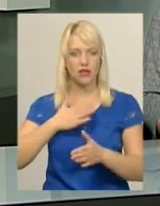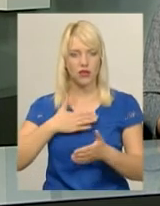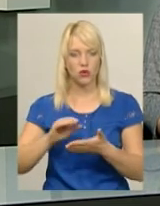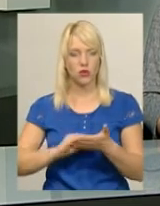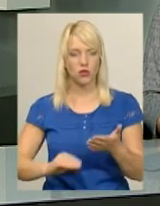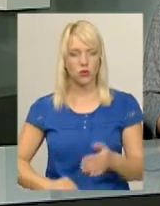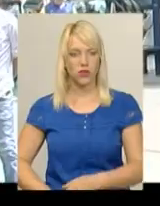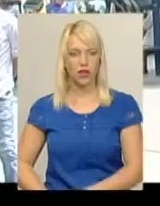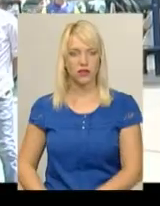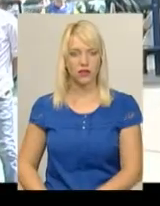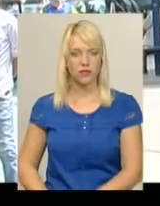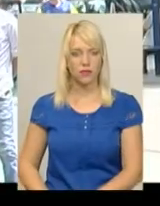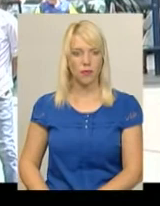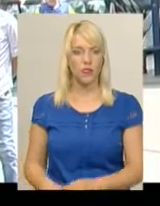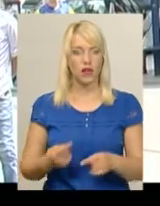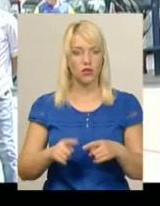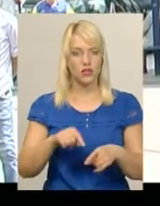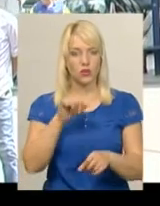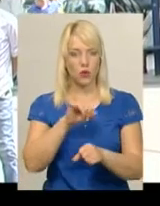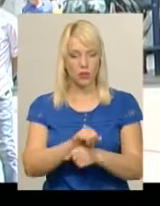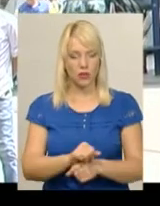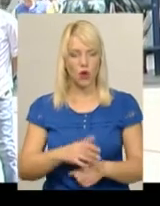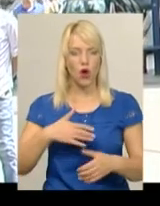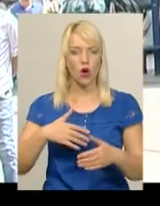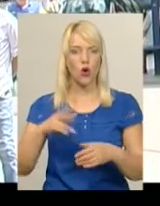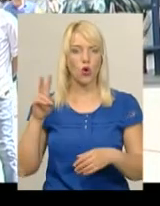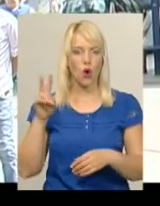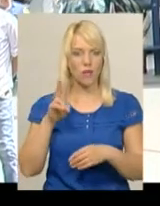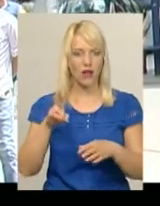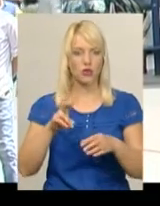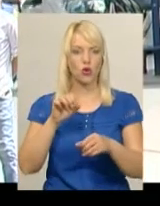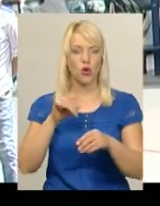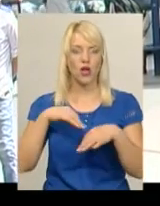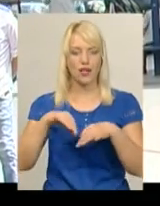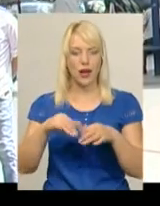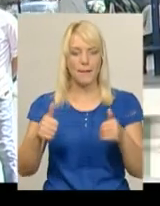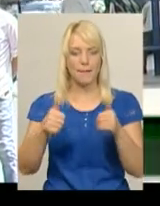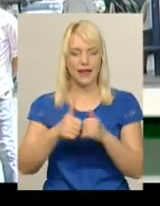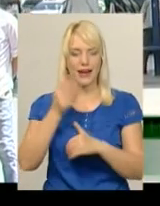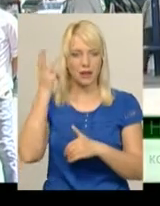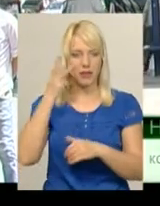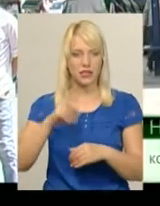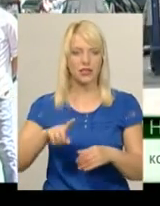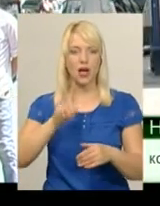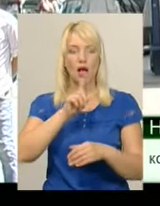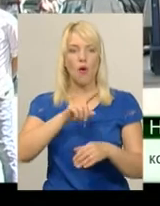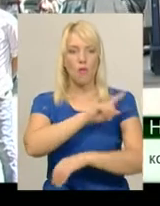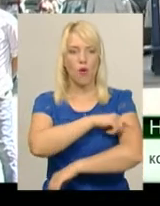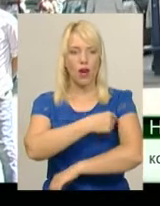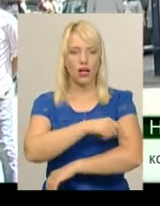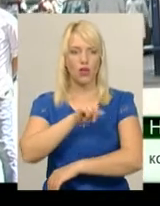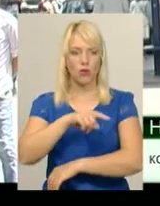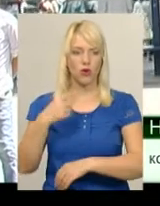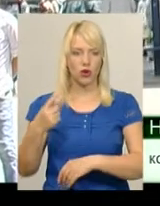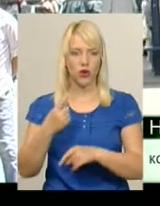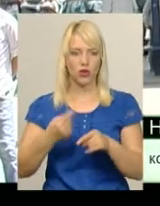Сідова. Ось ця зупинка громадського транспорту біля Хмельницької міської поліклініки номер один обрана одним із п'яти місць, де мають